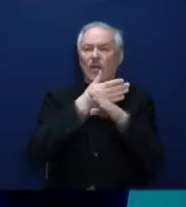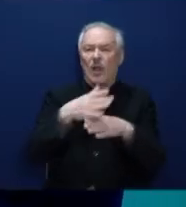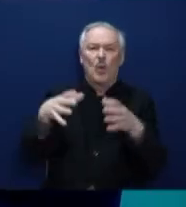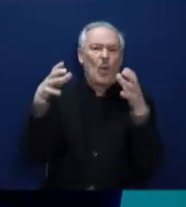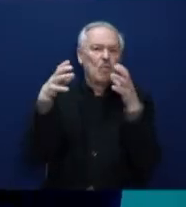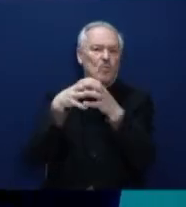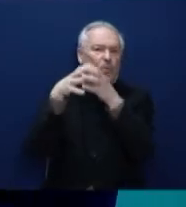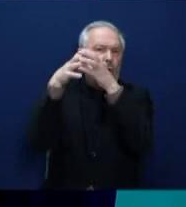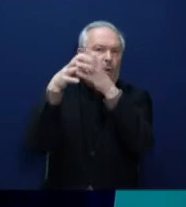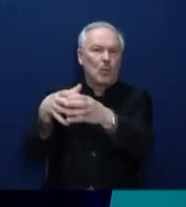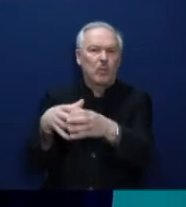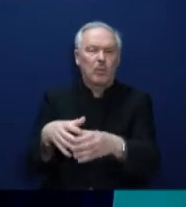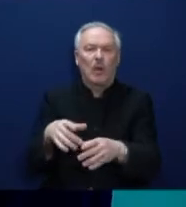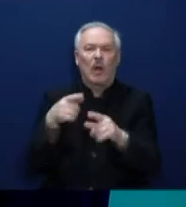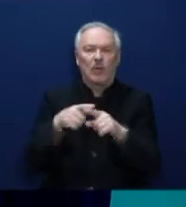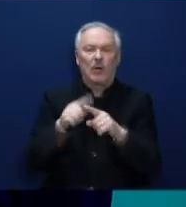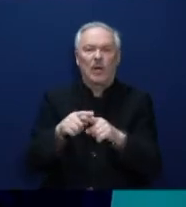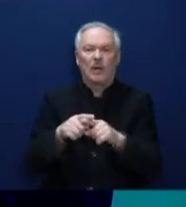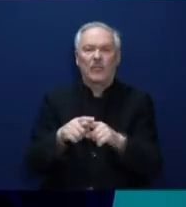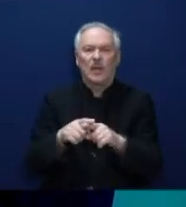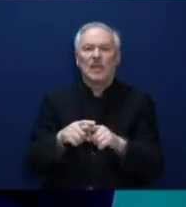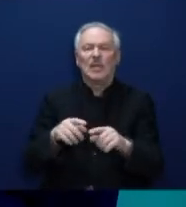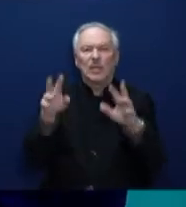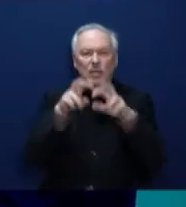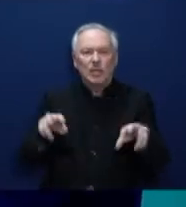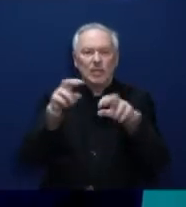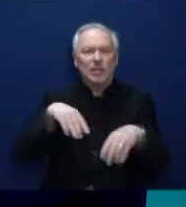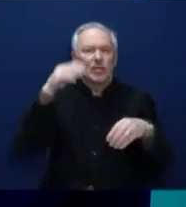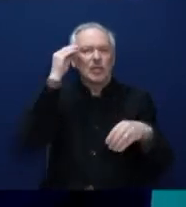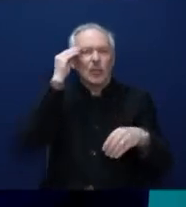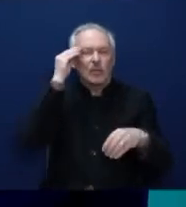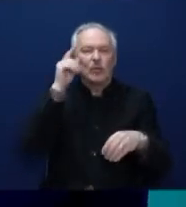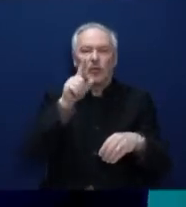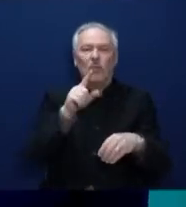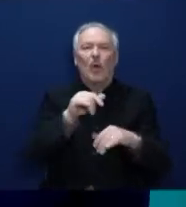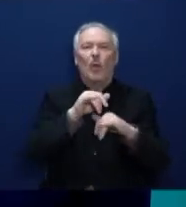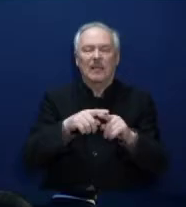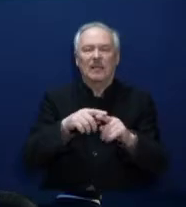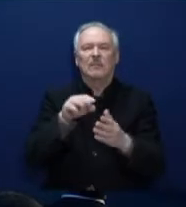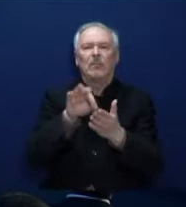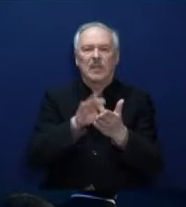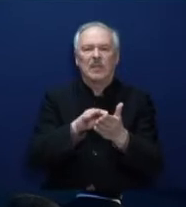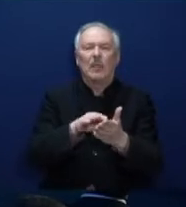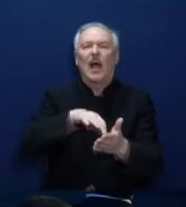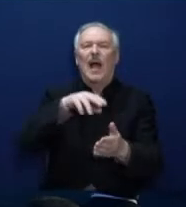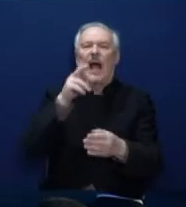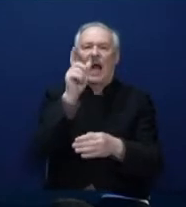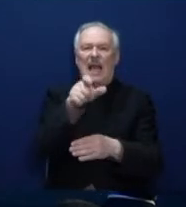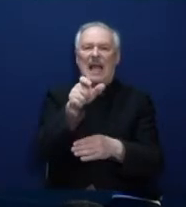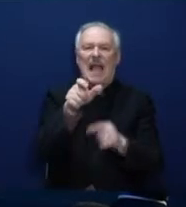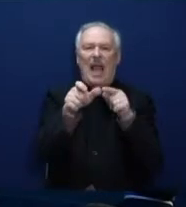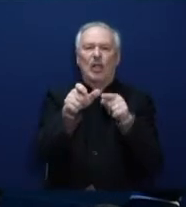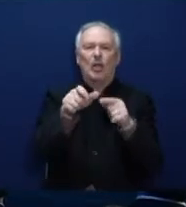Это коснется тех, кто проживает в регионе более 10 лет. Для многодетных семей, количество которых за последние 7 лет